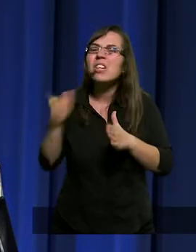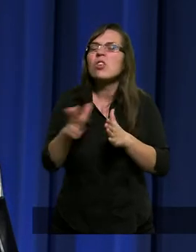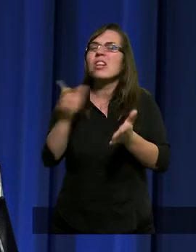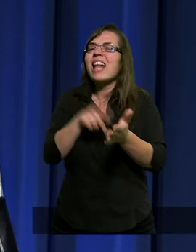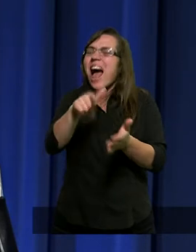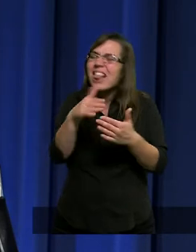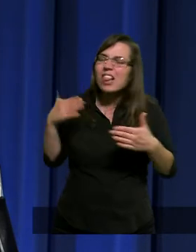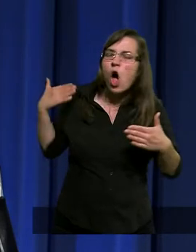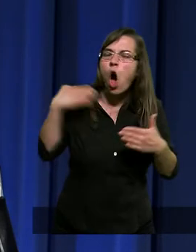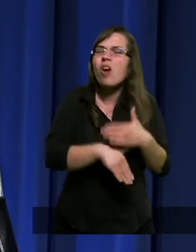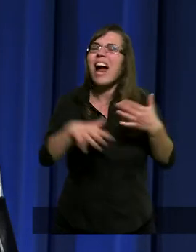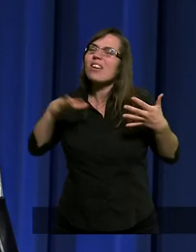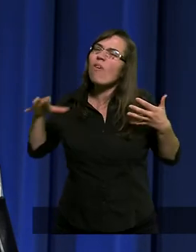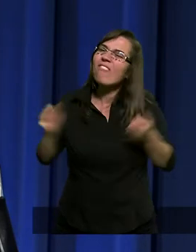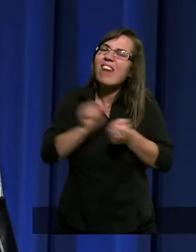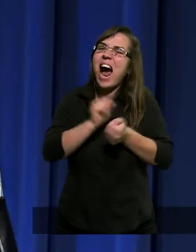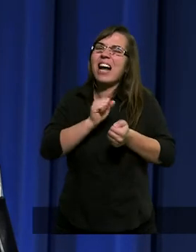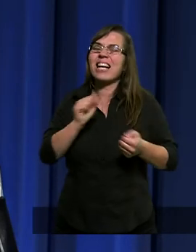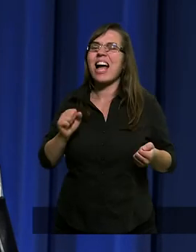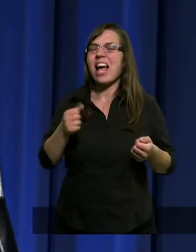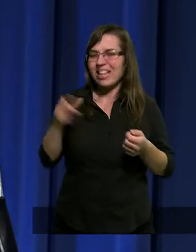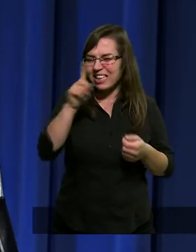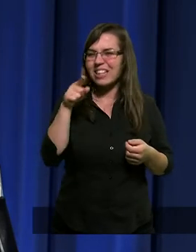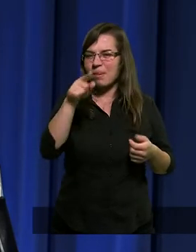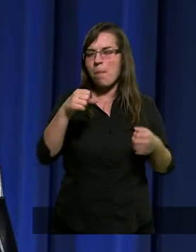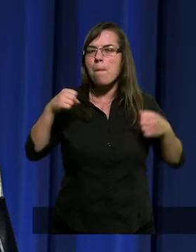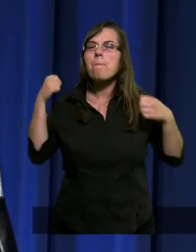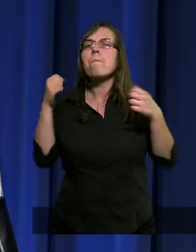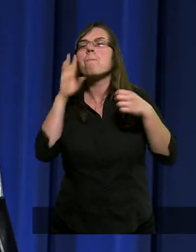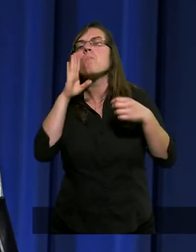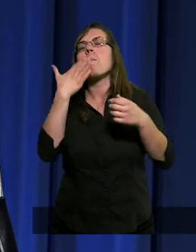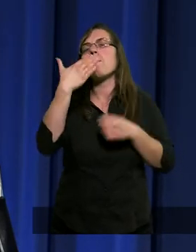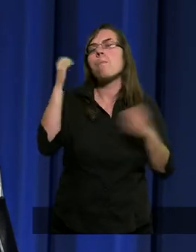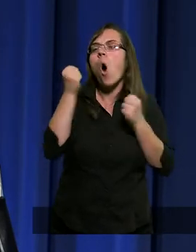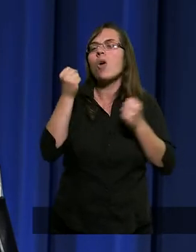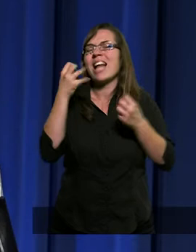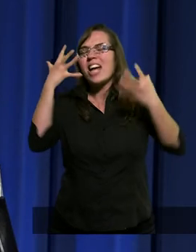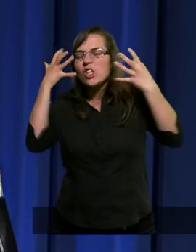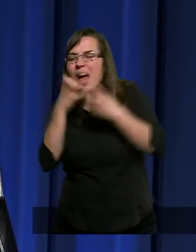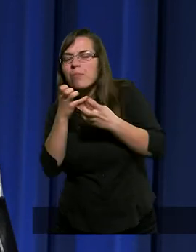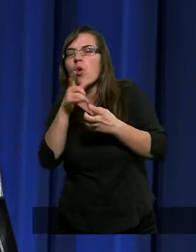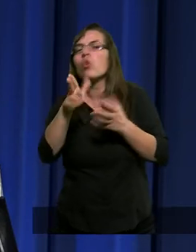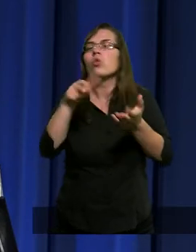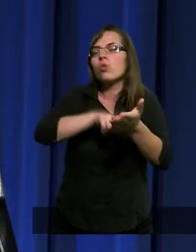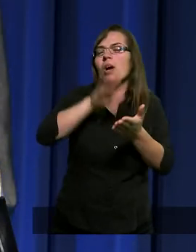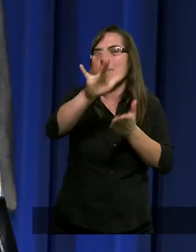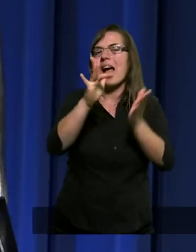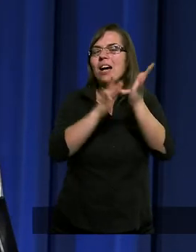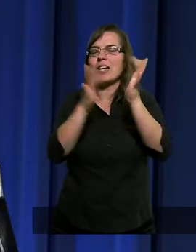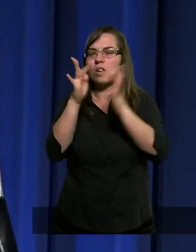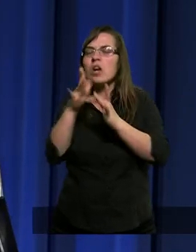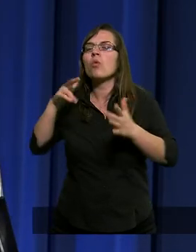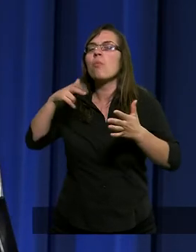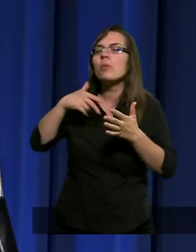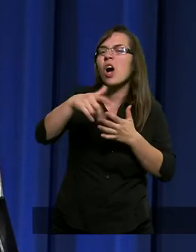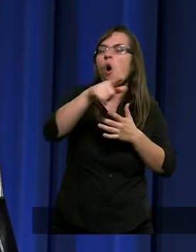ostatni bój, na tą ostatnią walkę z mocami ciemności, którą miał Chrystus